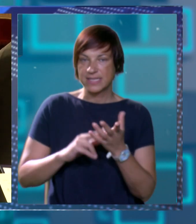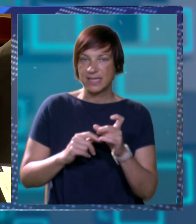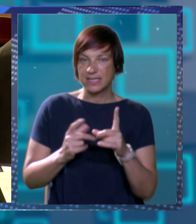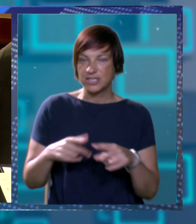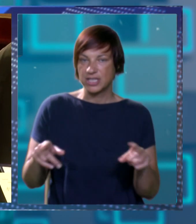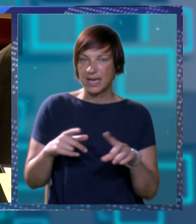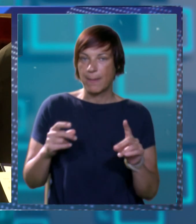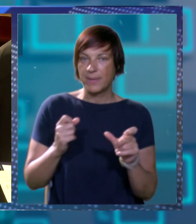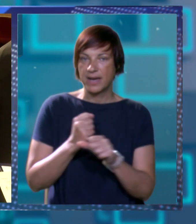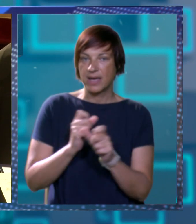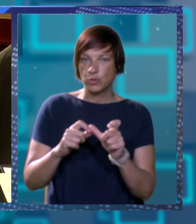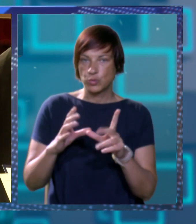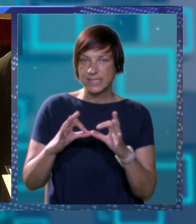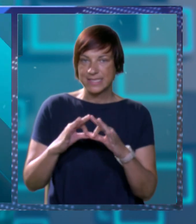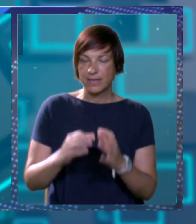Cetinić i Klapa Raguza